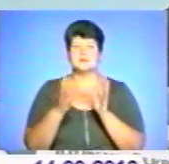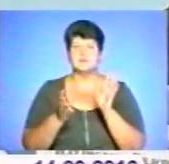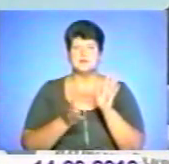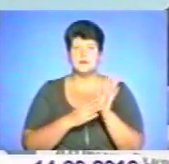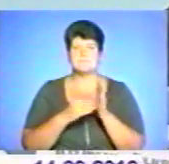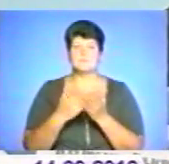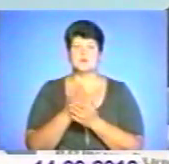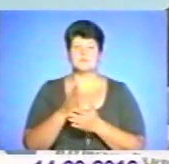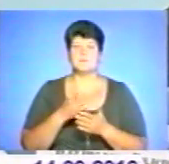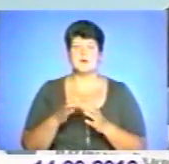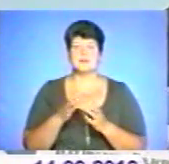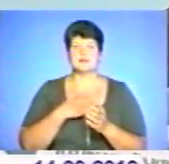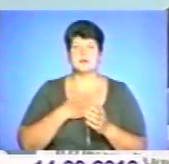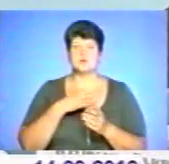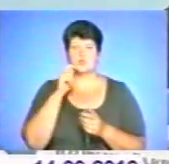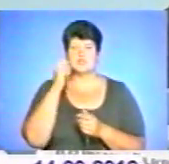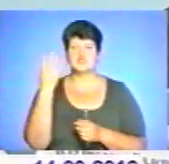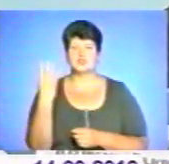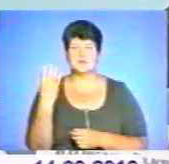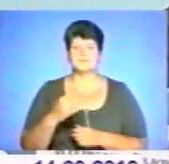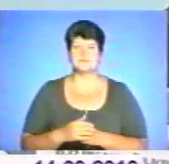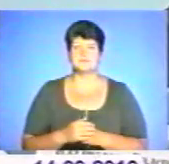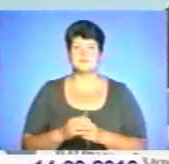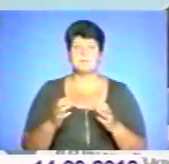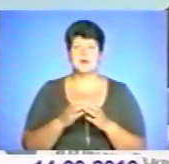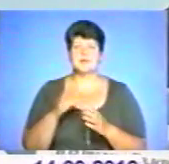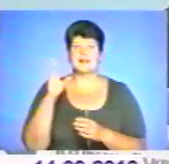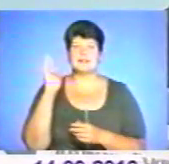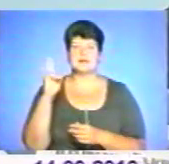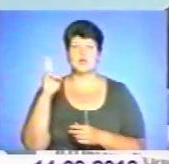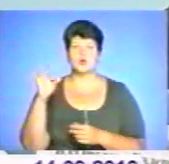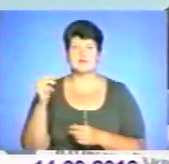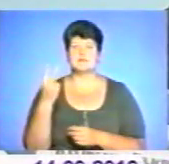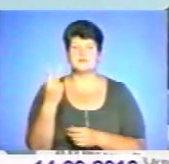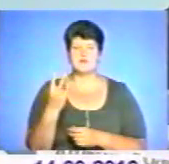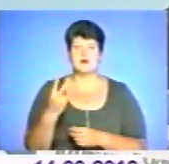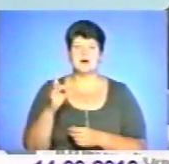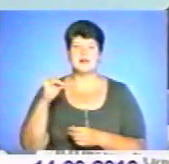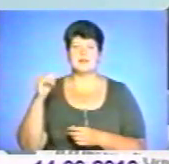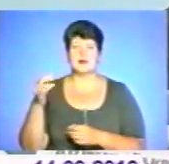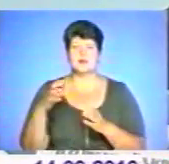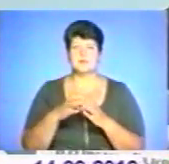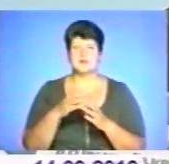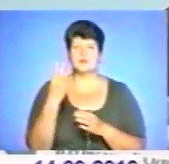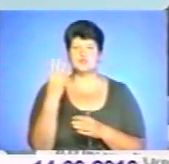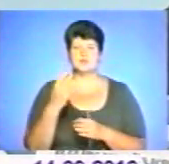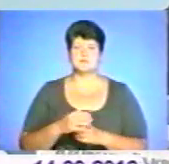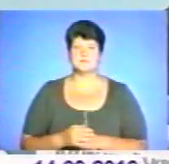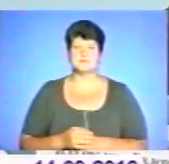политична партія «Наша Україна» 4, партія «Наталья Королєвська» 2, радикальна партія 4,